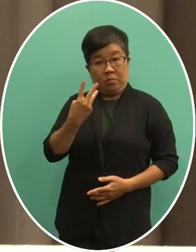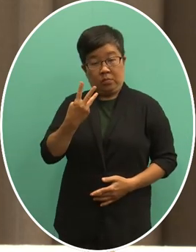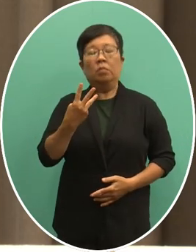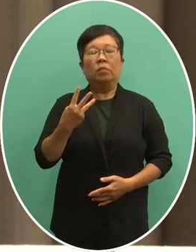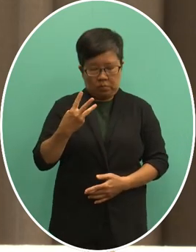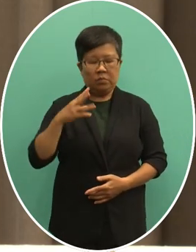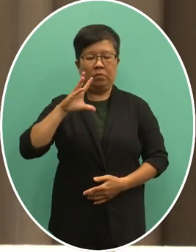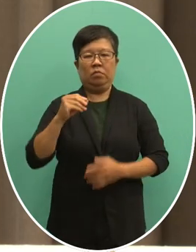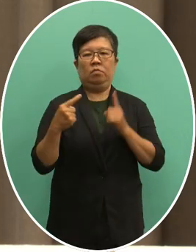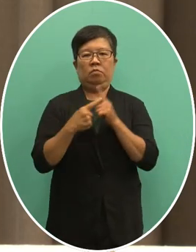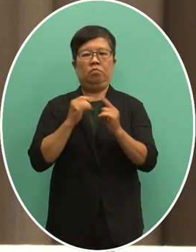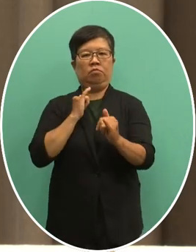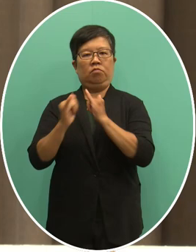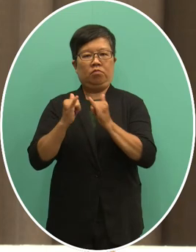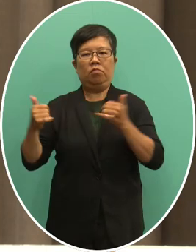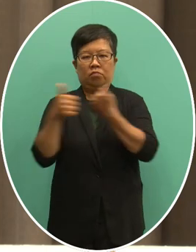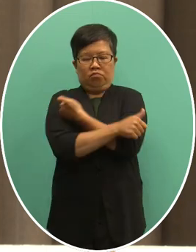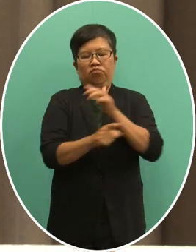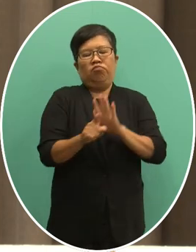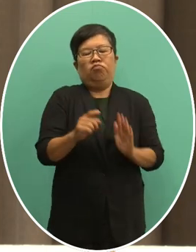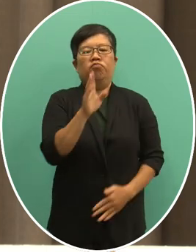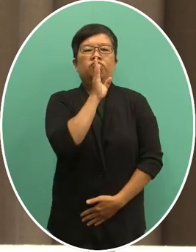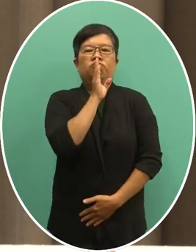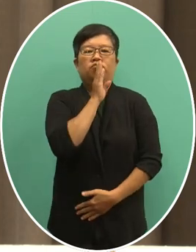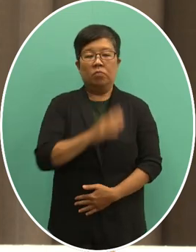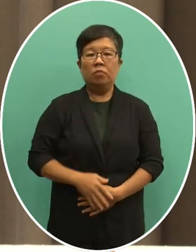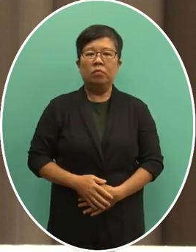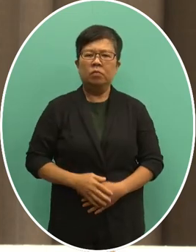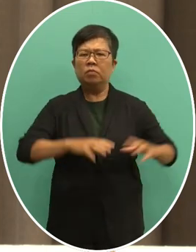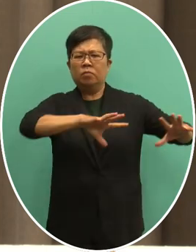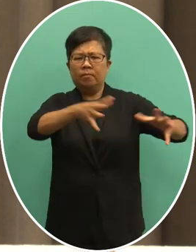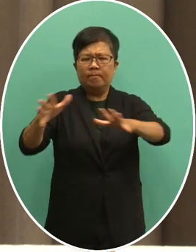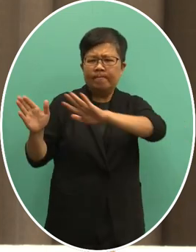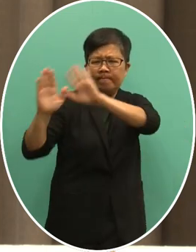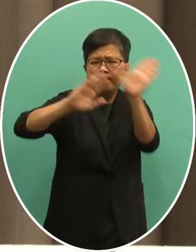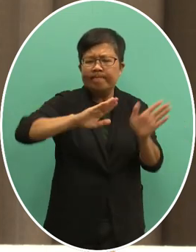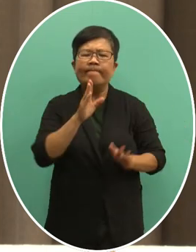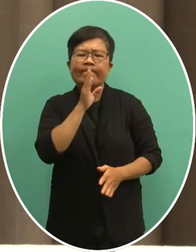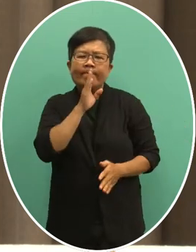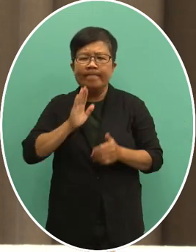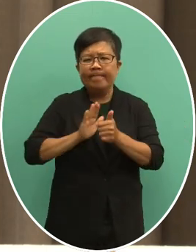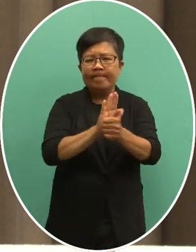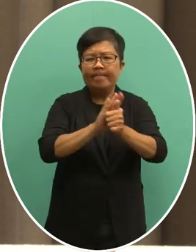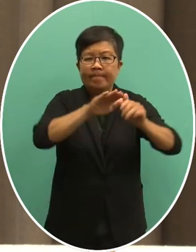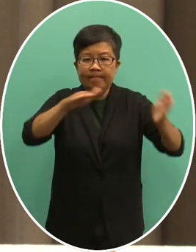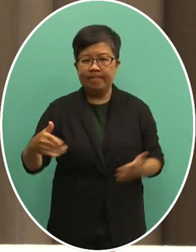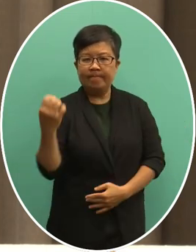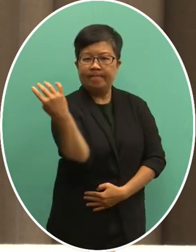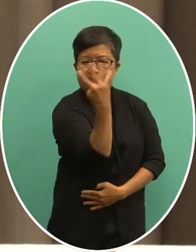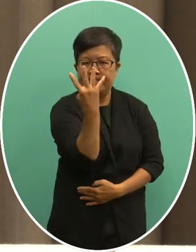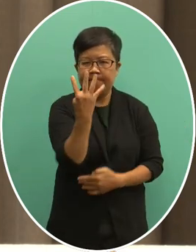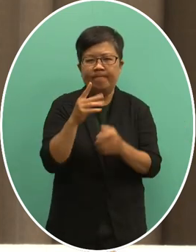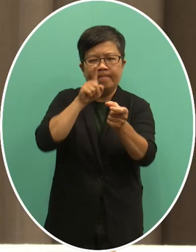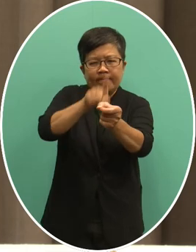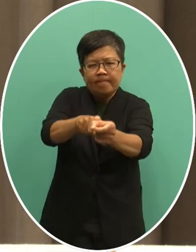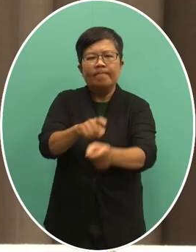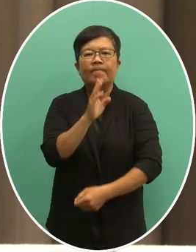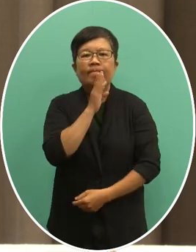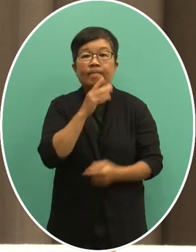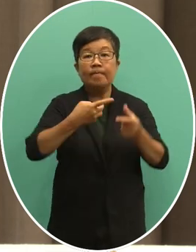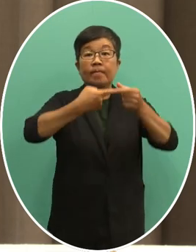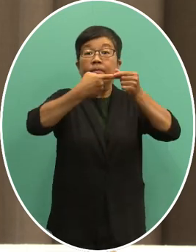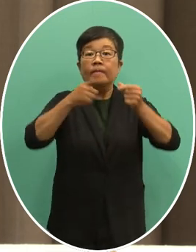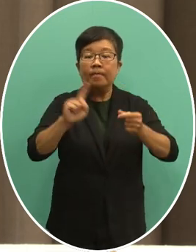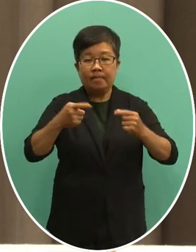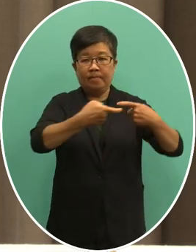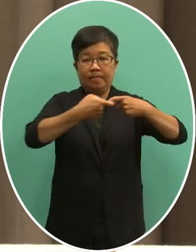民为因应国际的情势我们今年的推案一共有四大的诉求第一个联